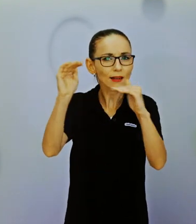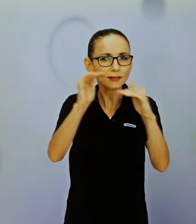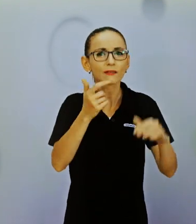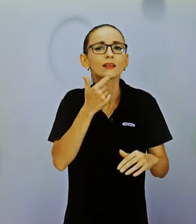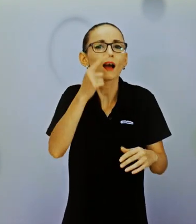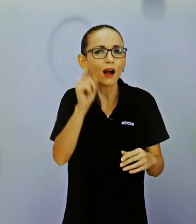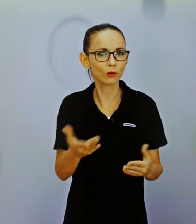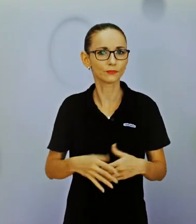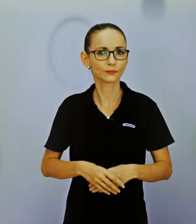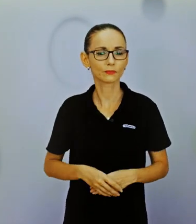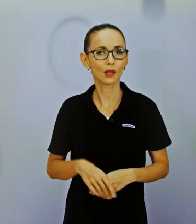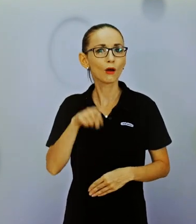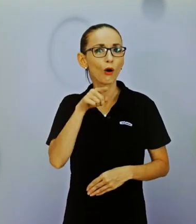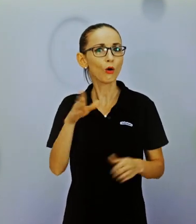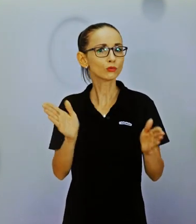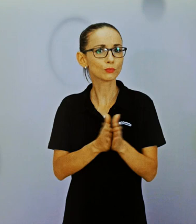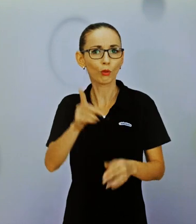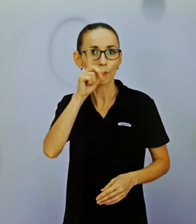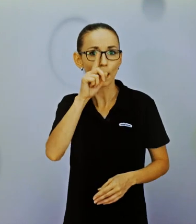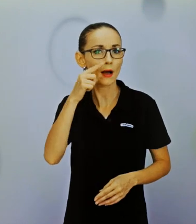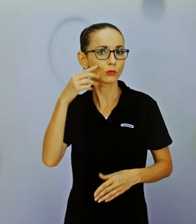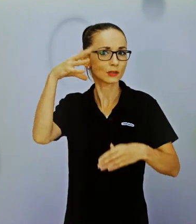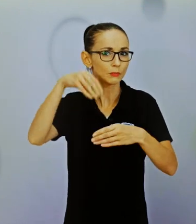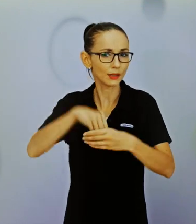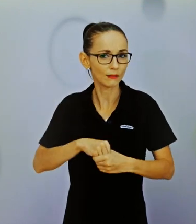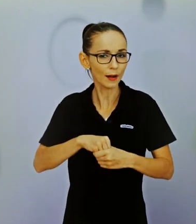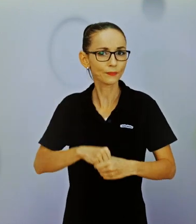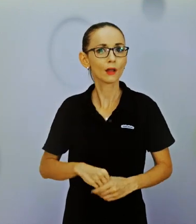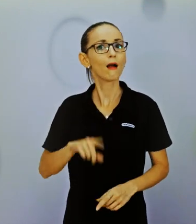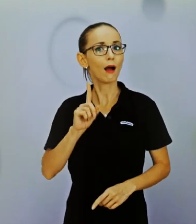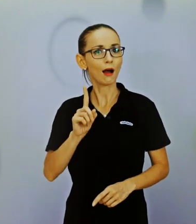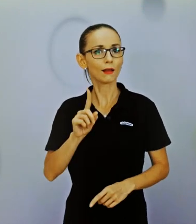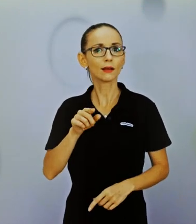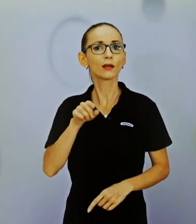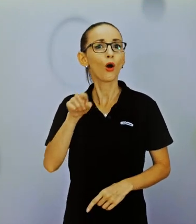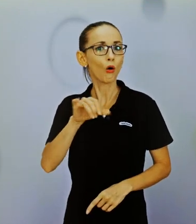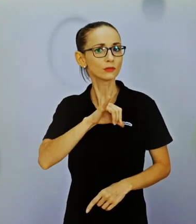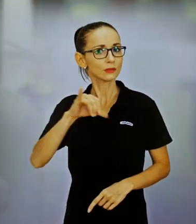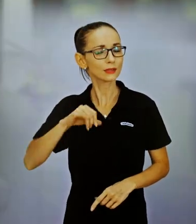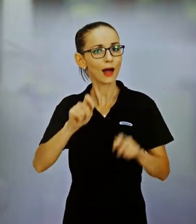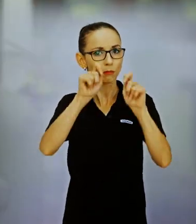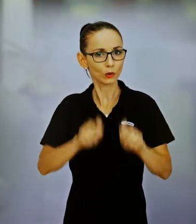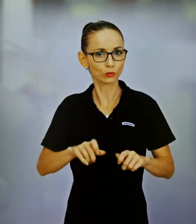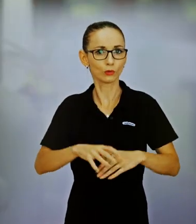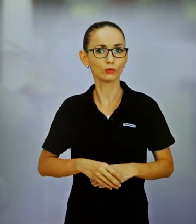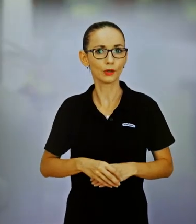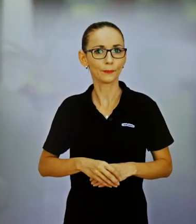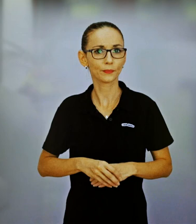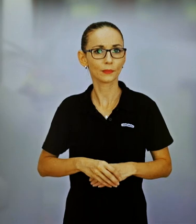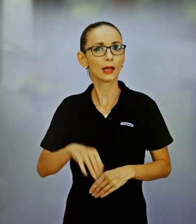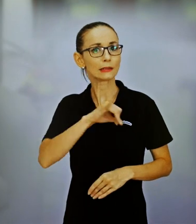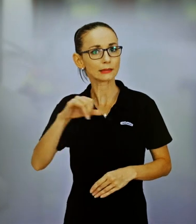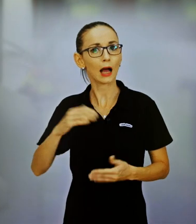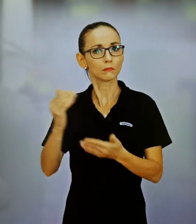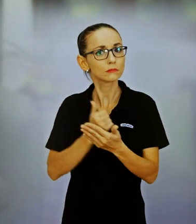vonkajšie, či žije s rodičmi alebo nie. Pretože môže taký človek žiť s rodičmi, mať tam ich ako poistku a môže sa sám